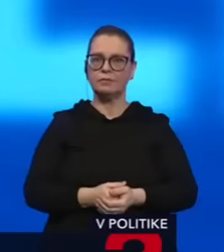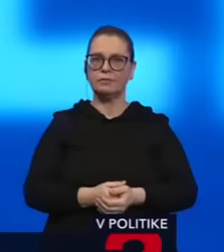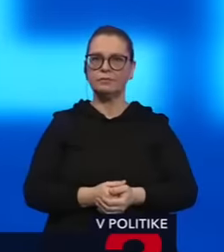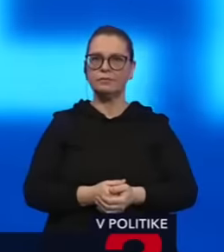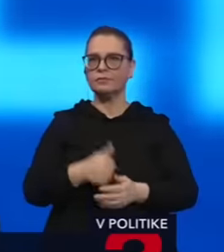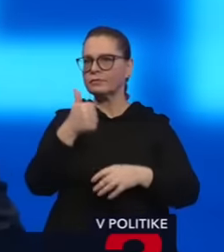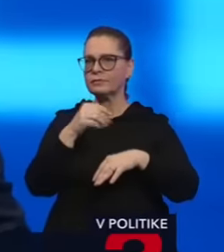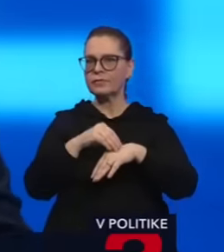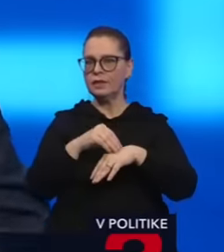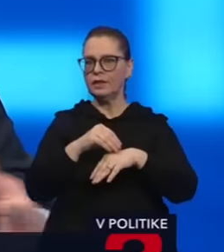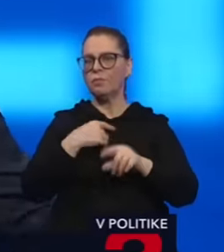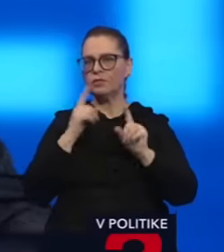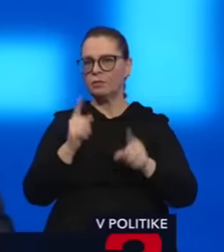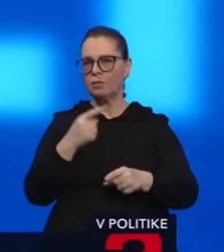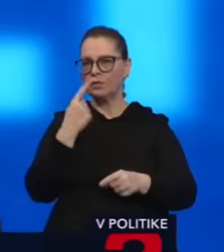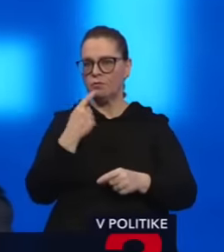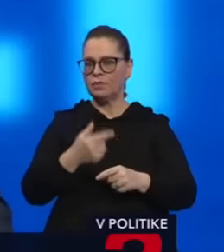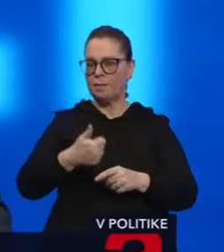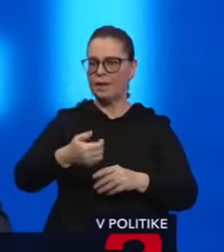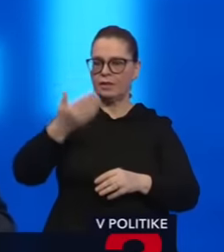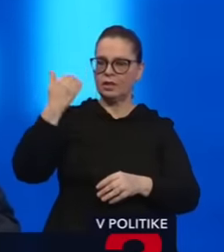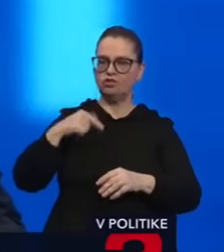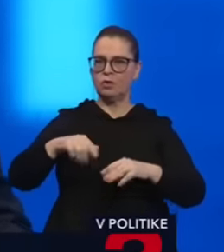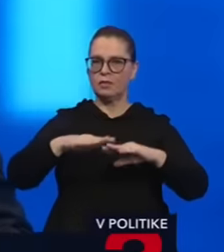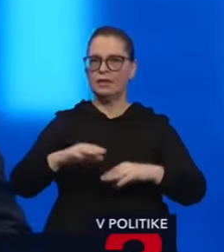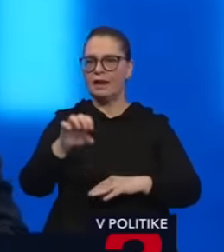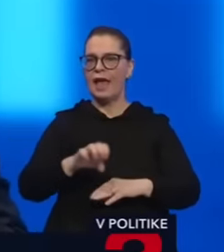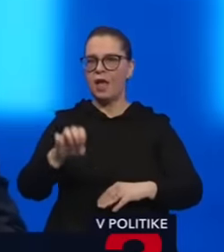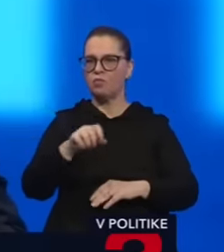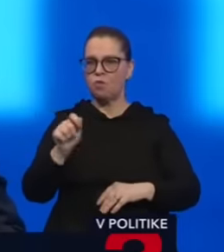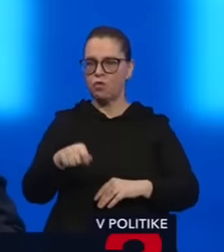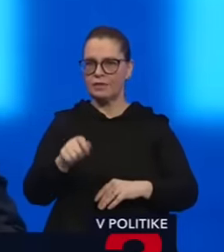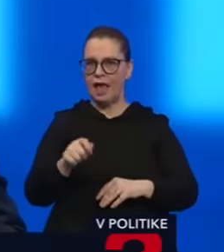poznámka, a neodpustím si ju, keďže pred týždňom tu sedeli aj europoslanci,